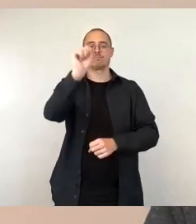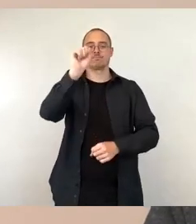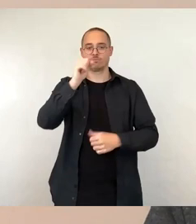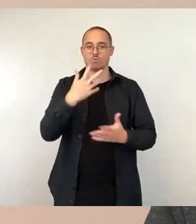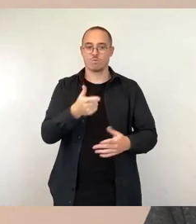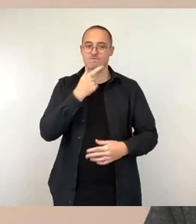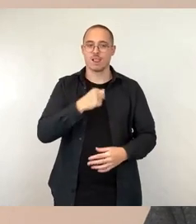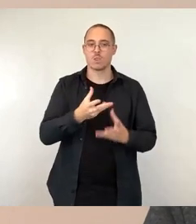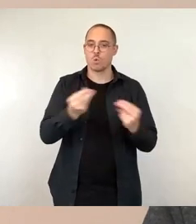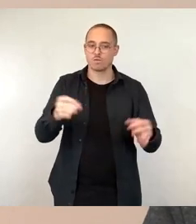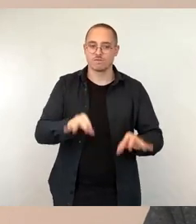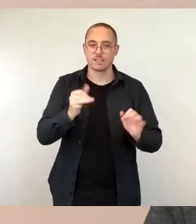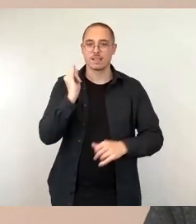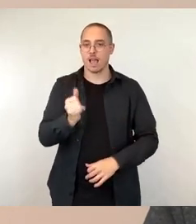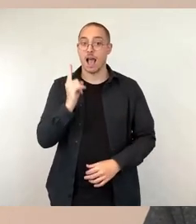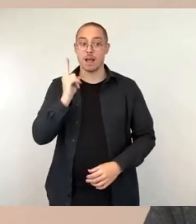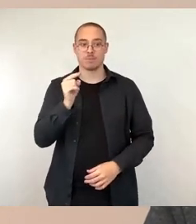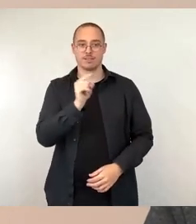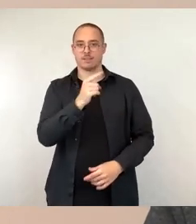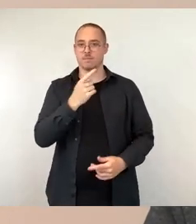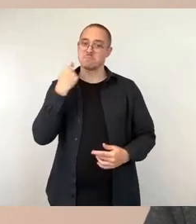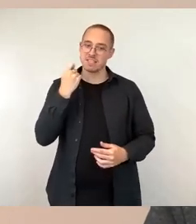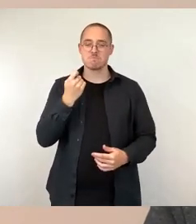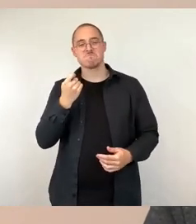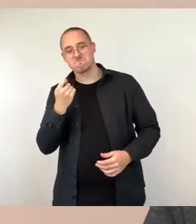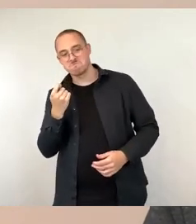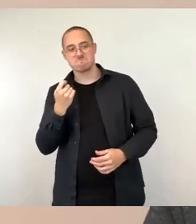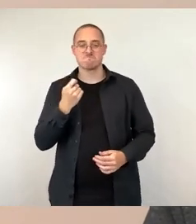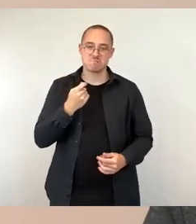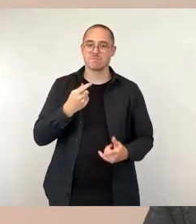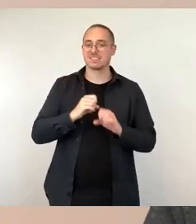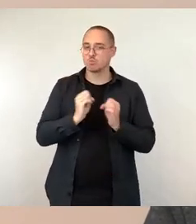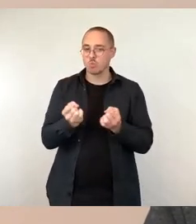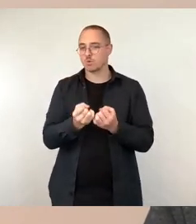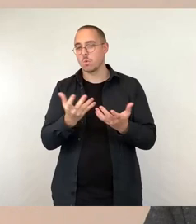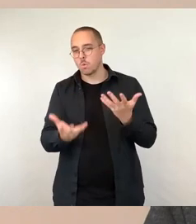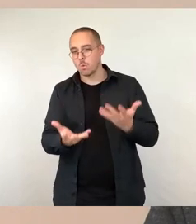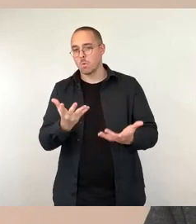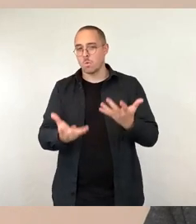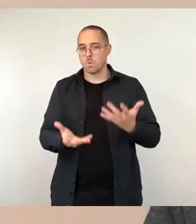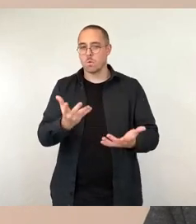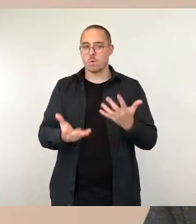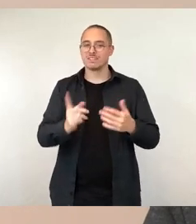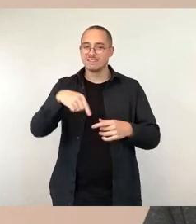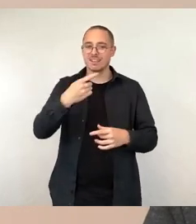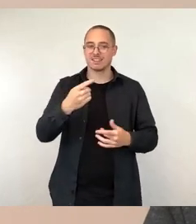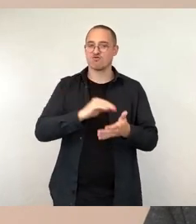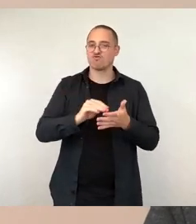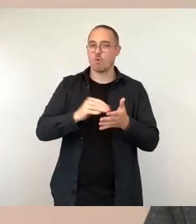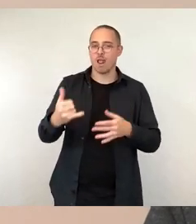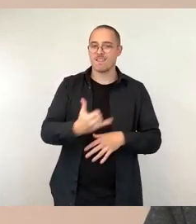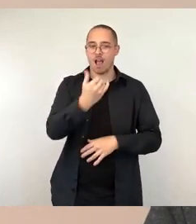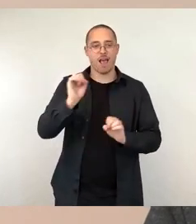Betrieb der Jugendkunstschule natürlich zu der Situation, dass man das nächste Schuljahr nicht planen kann, beziehungsweise nur mit den